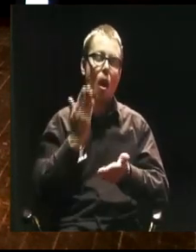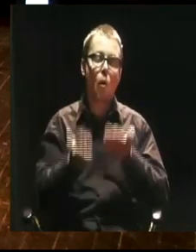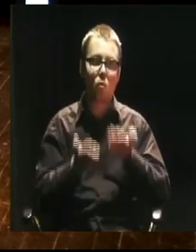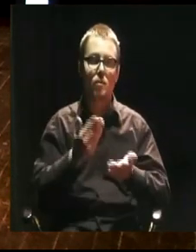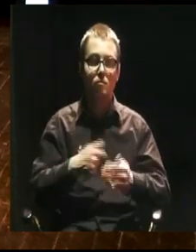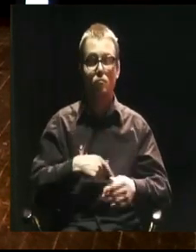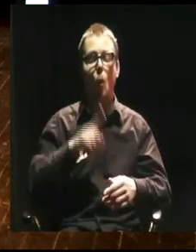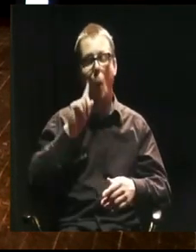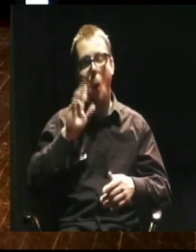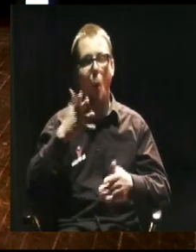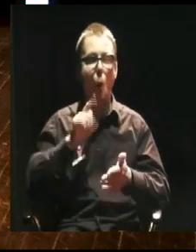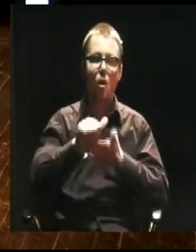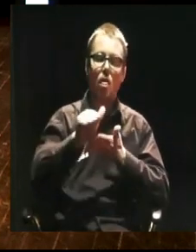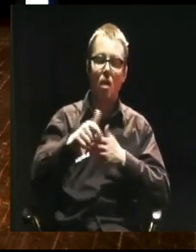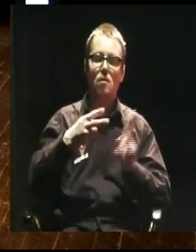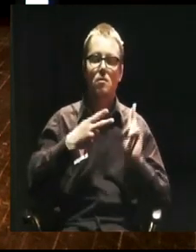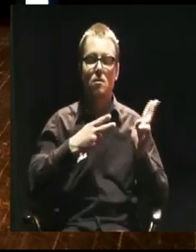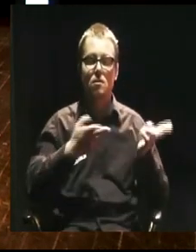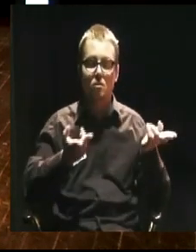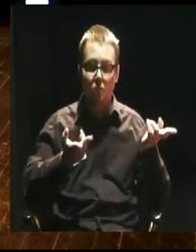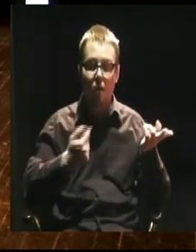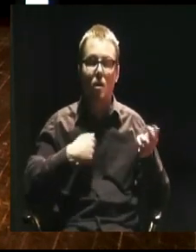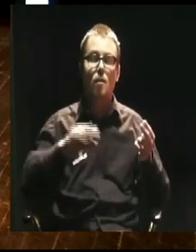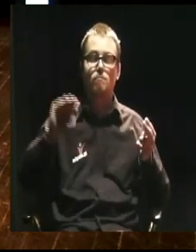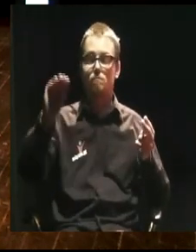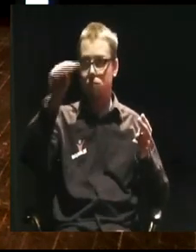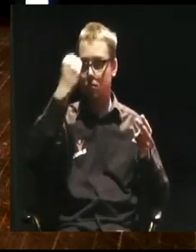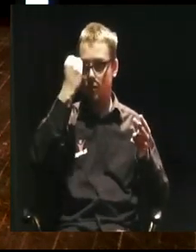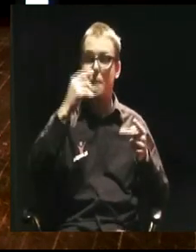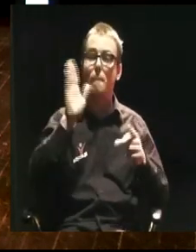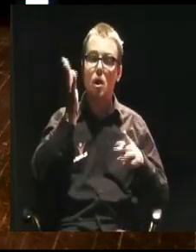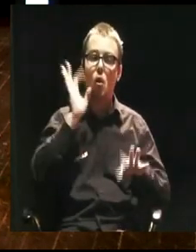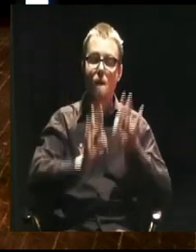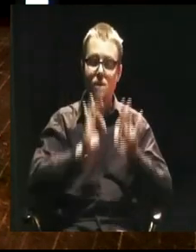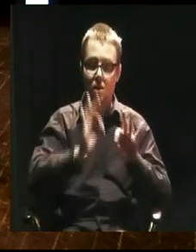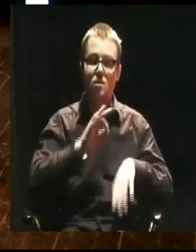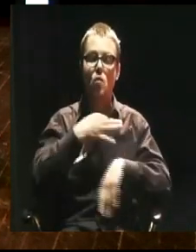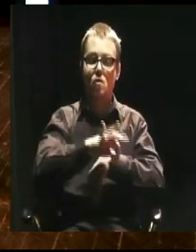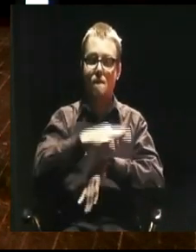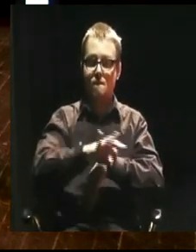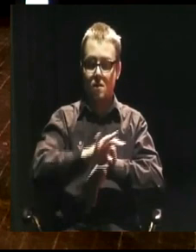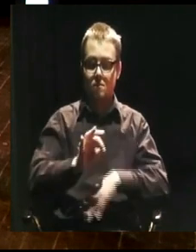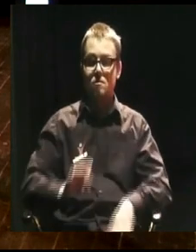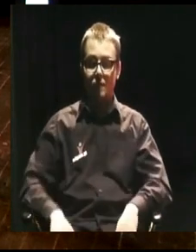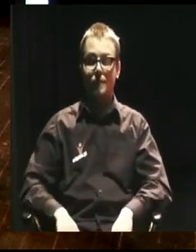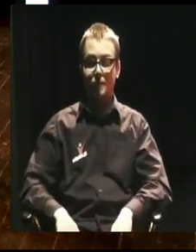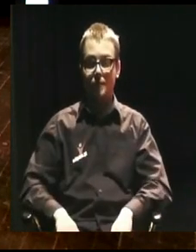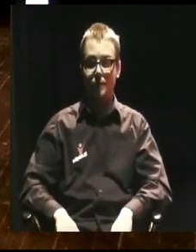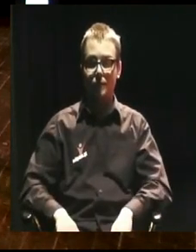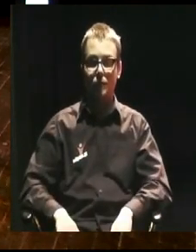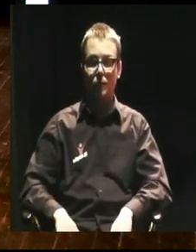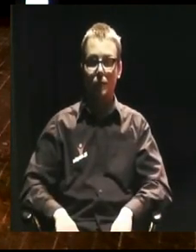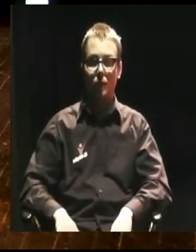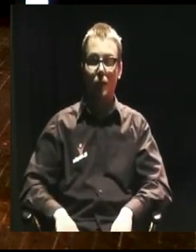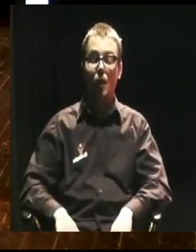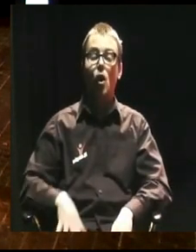informację, że będzie konferencja naukowa na jednym z uniwersytetów, żeby tutaj nie podawać nazw. I w